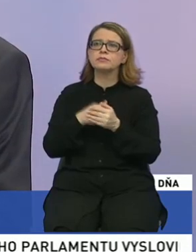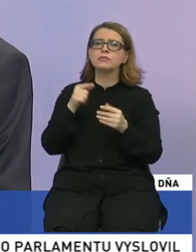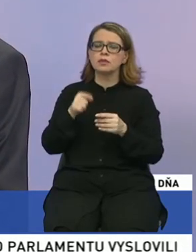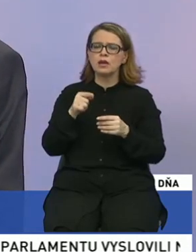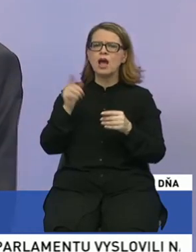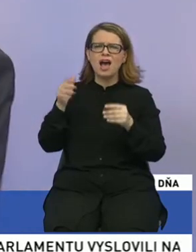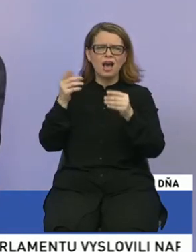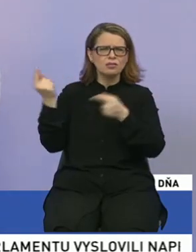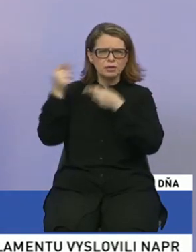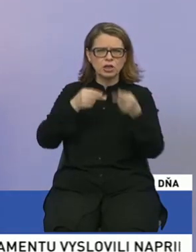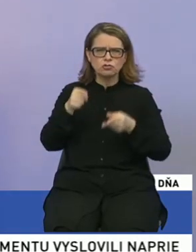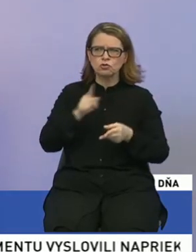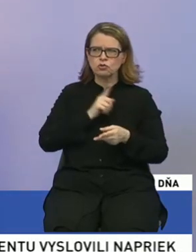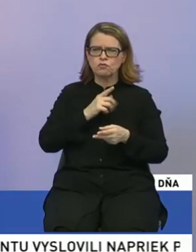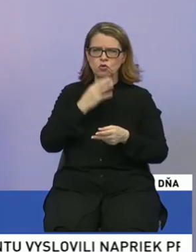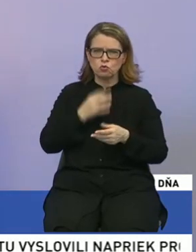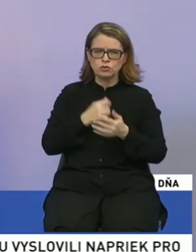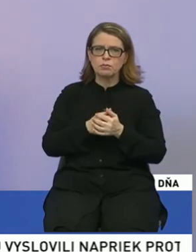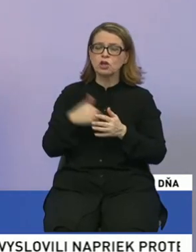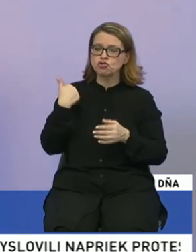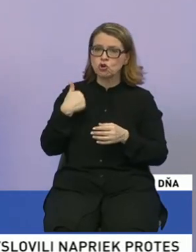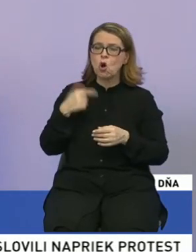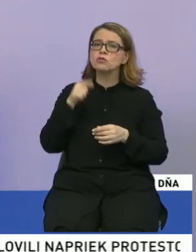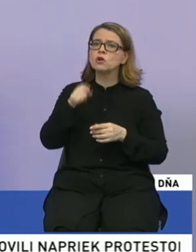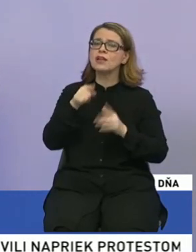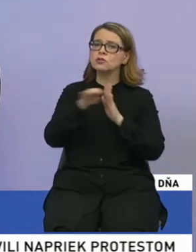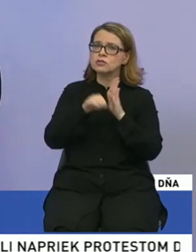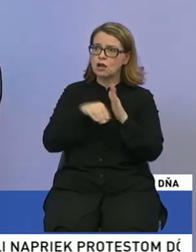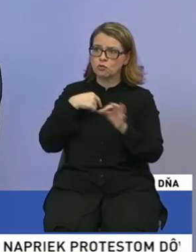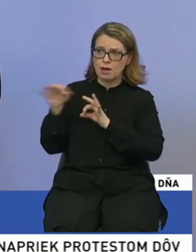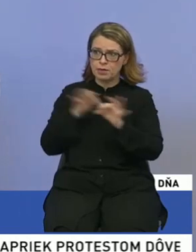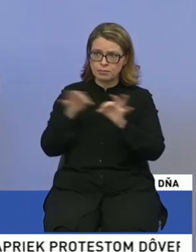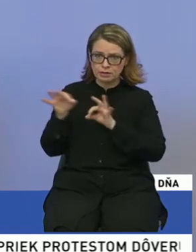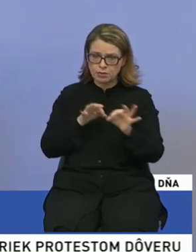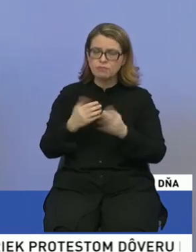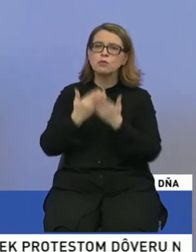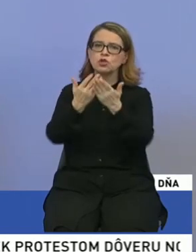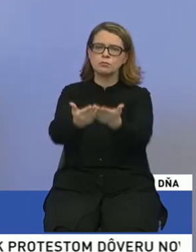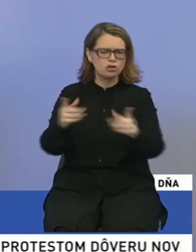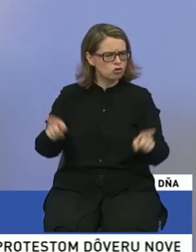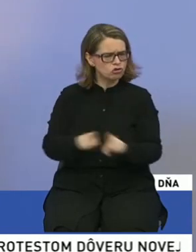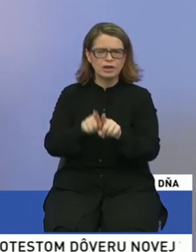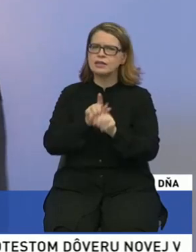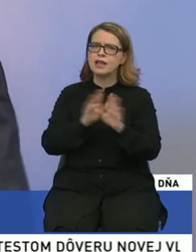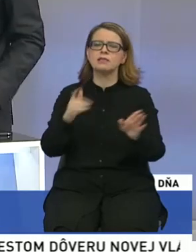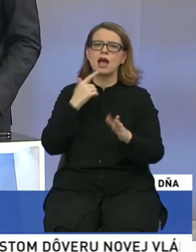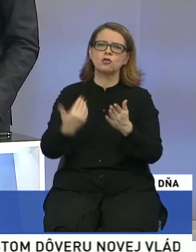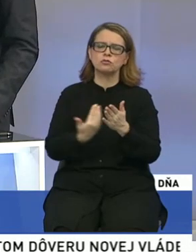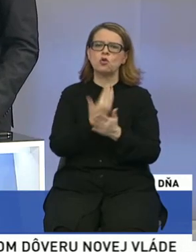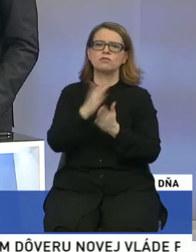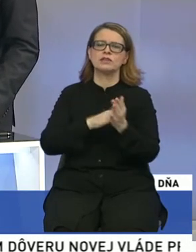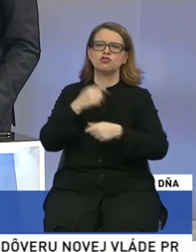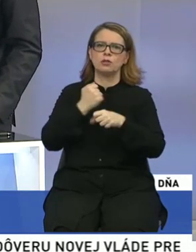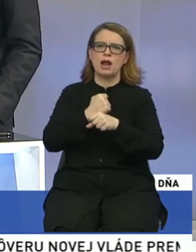prinieslo svoj úspech. školstvo. Máme tento zákon pripravený a bude predložený hneď ako začne nový parlament. To